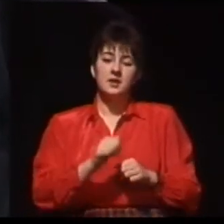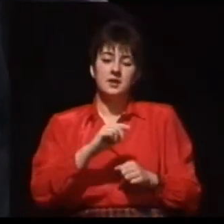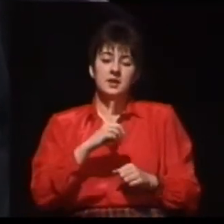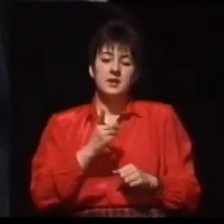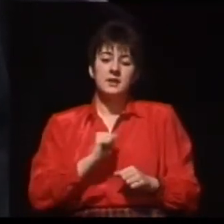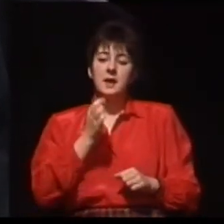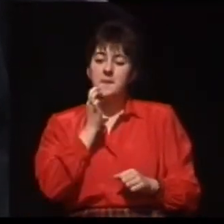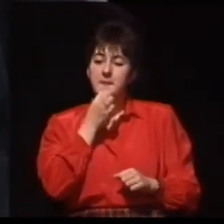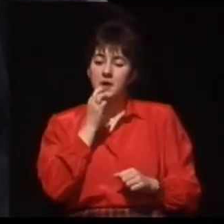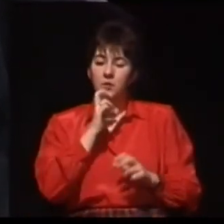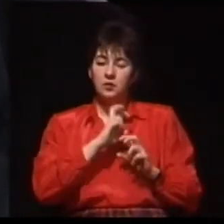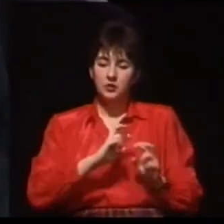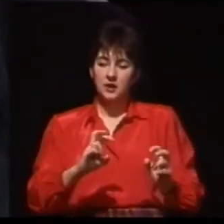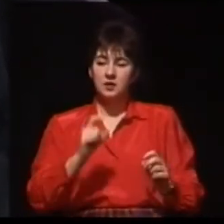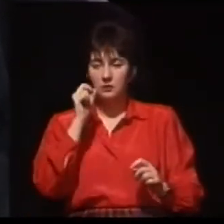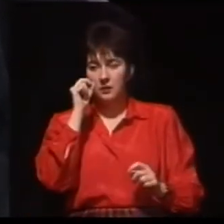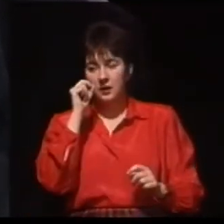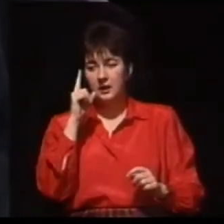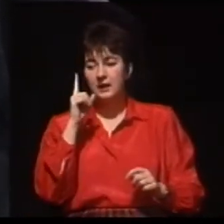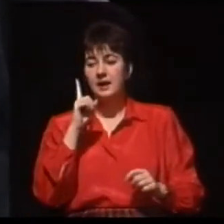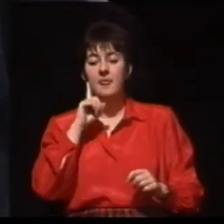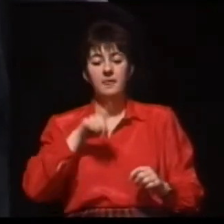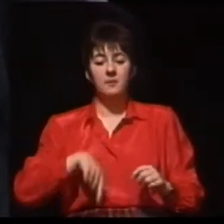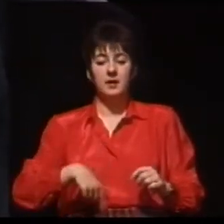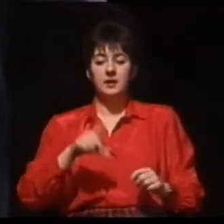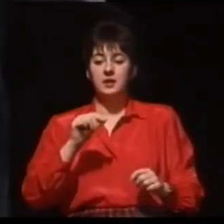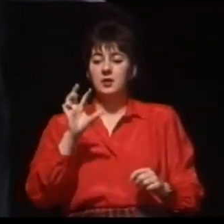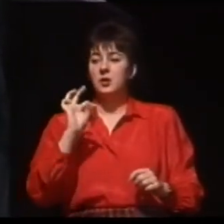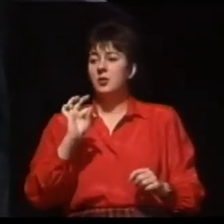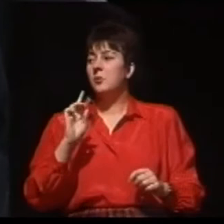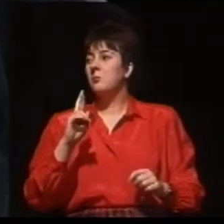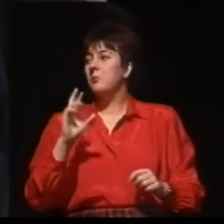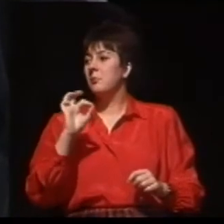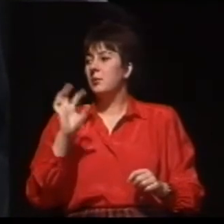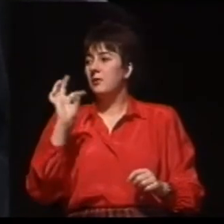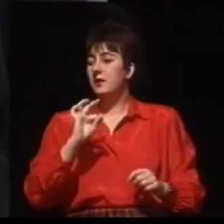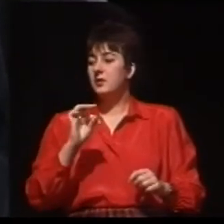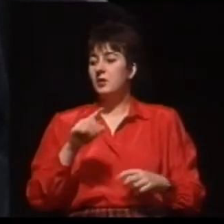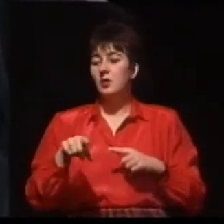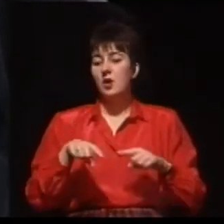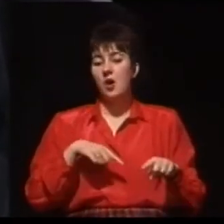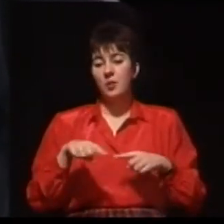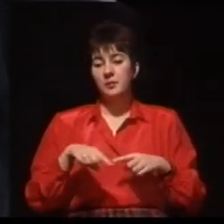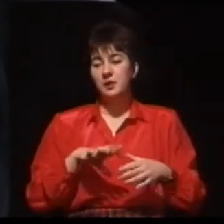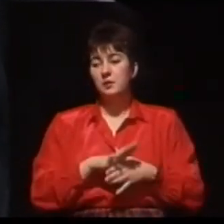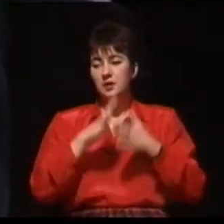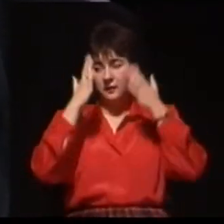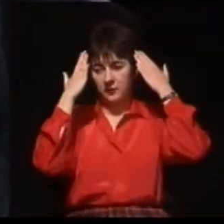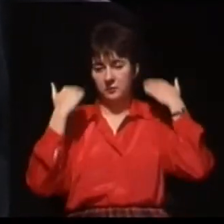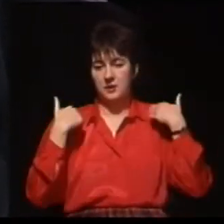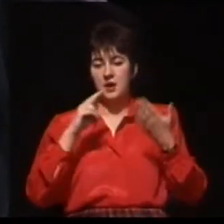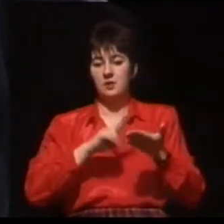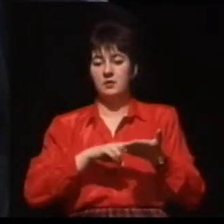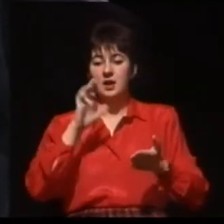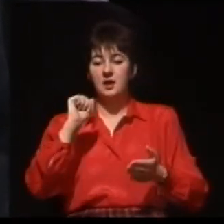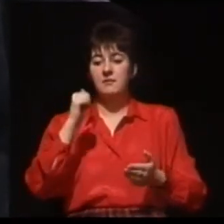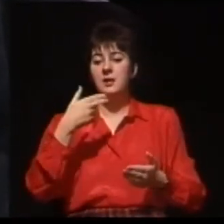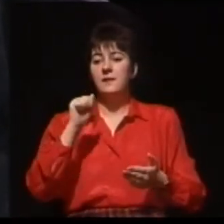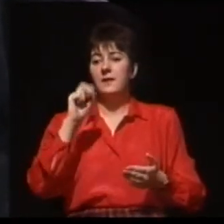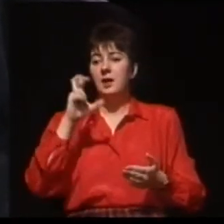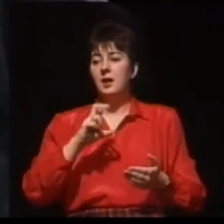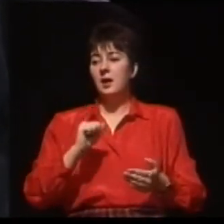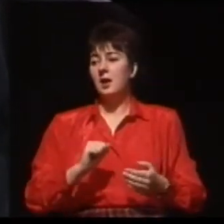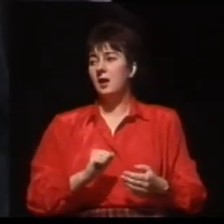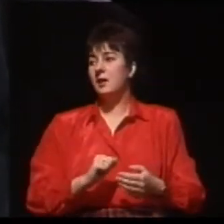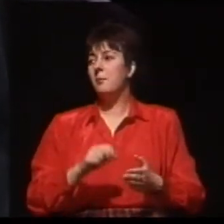i operuję w klinice przy ulicy Banacha, po południu jestem w tym ośrodku i ta praca się kończy o 17.00, 18